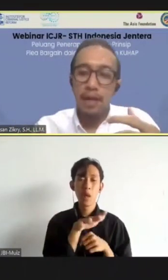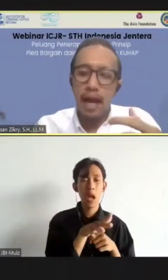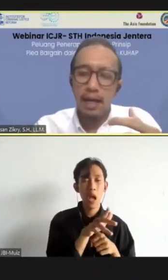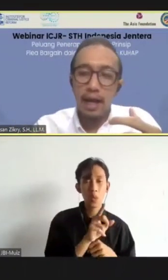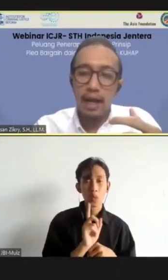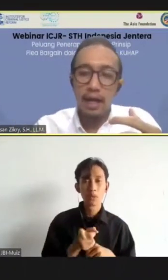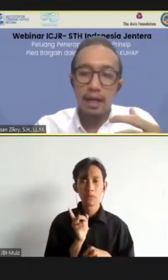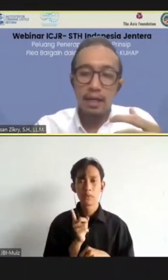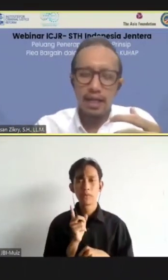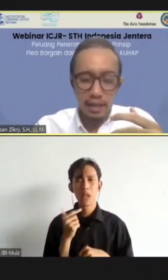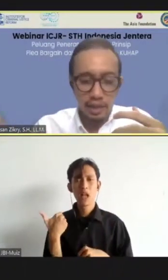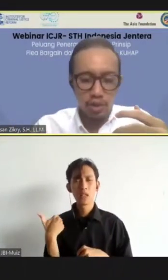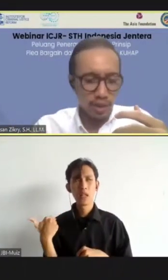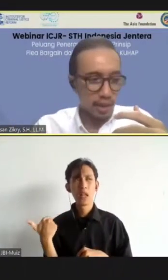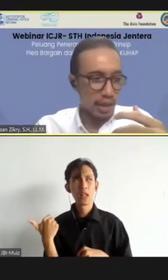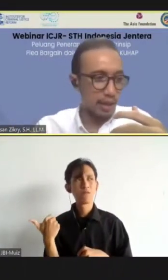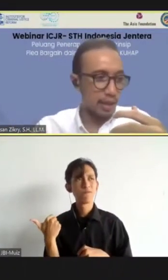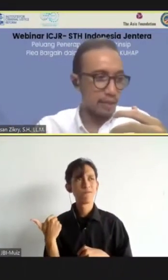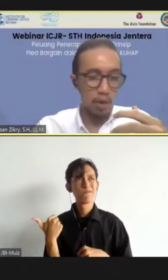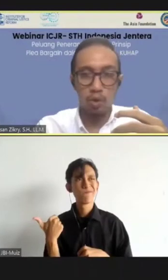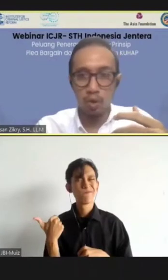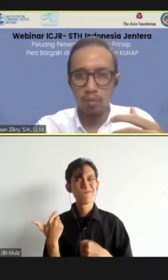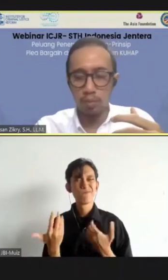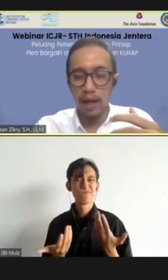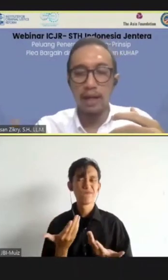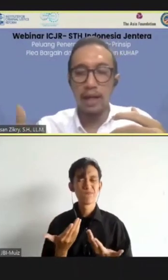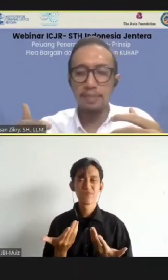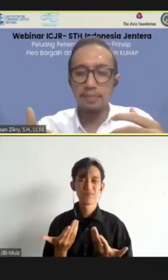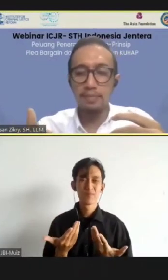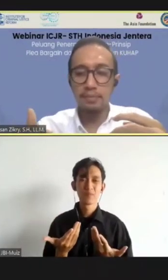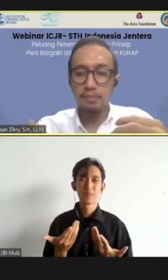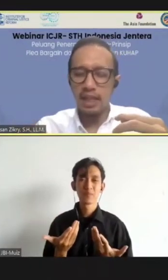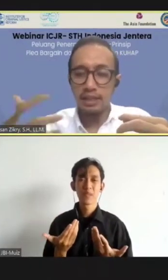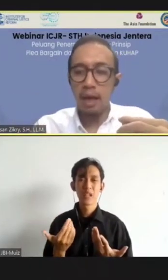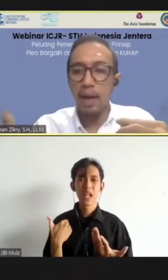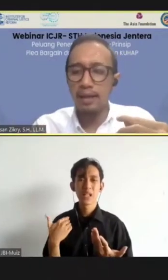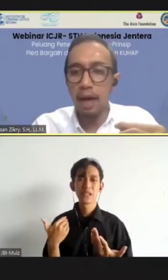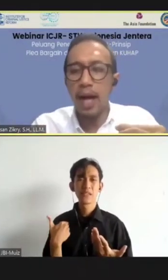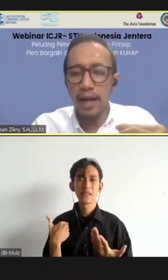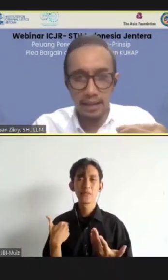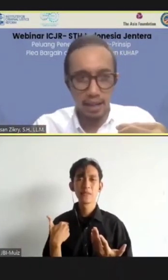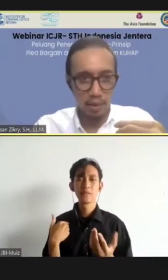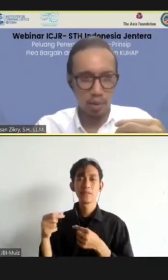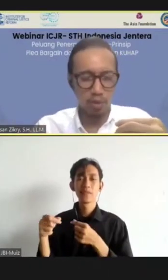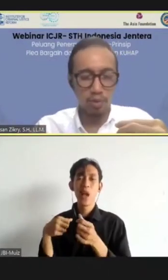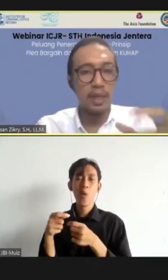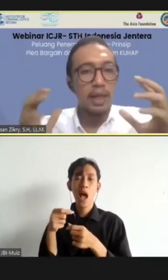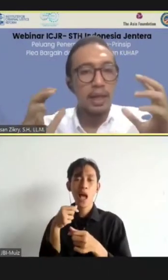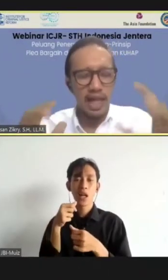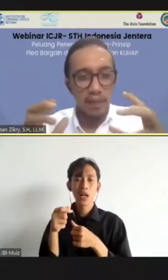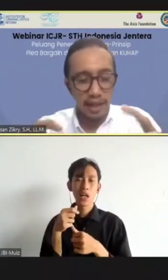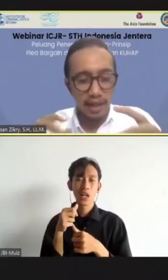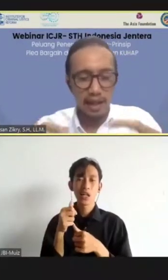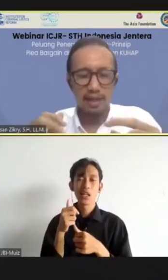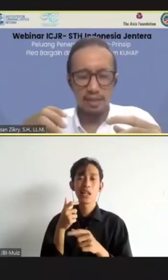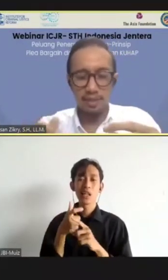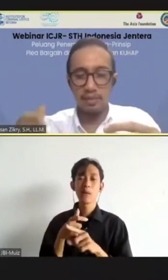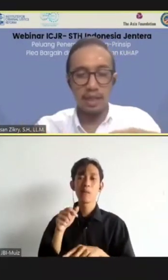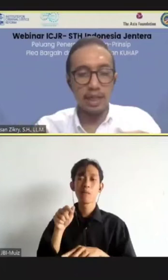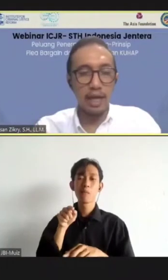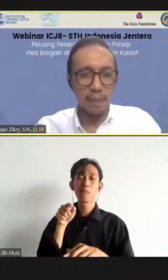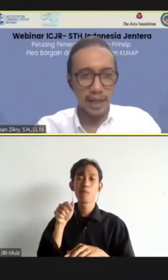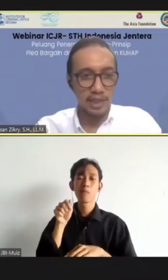ada inducement dari penuntut umum, ada tawaran-tawaran dari penuntut umum. Di Amerika,